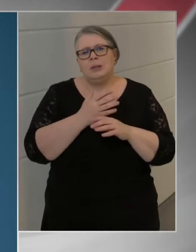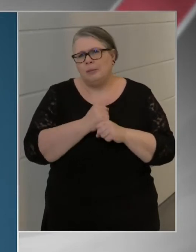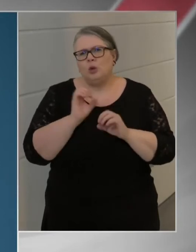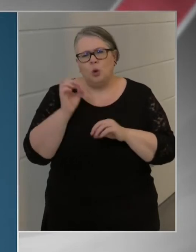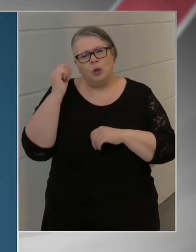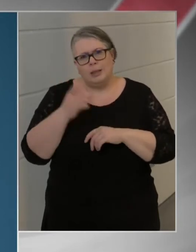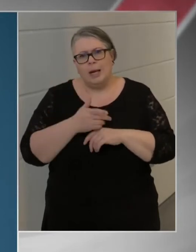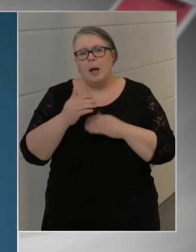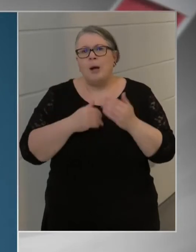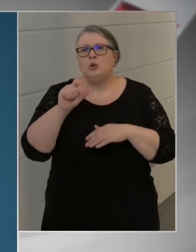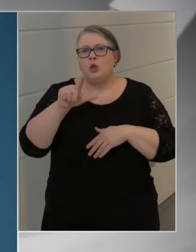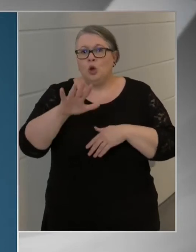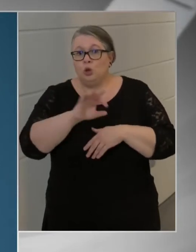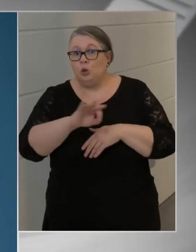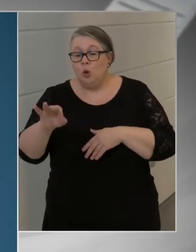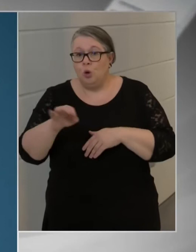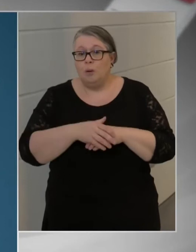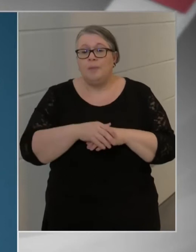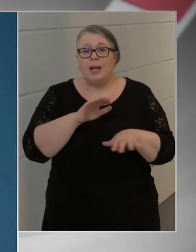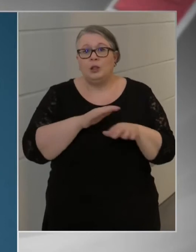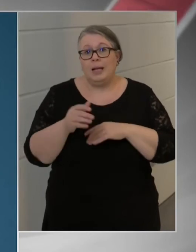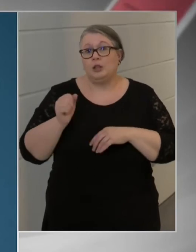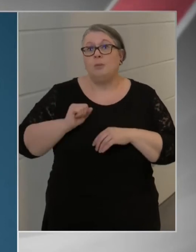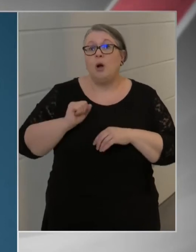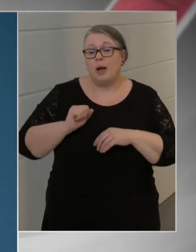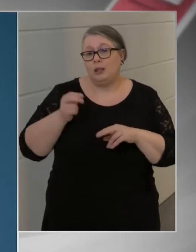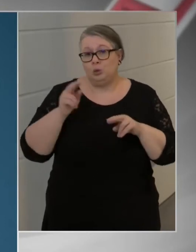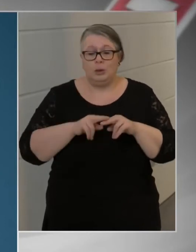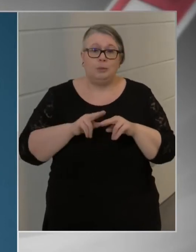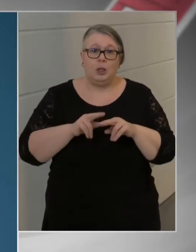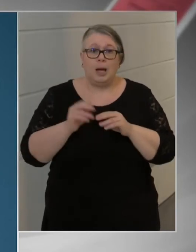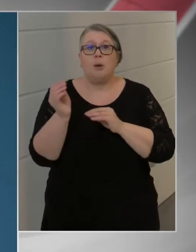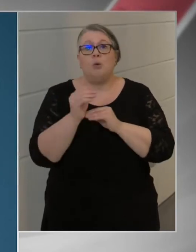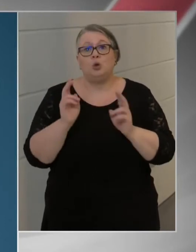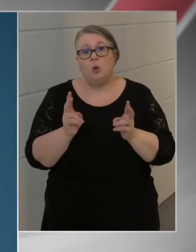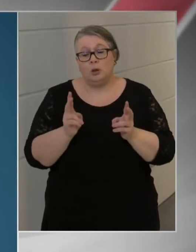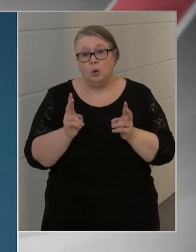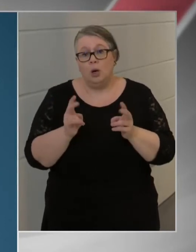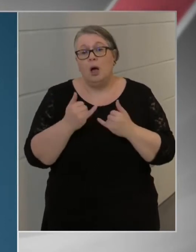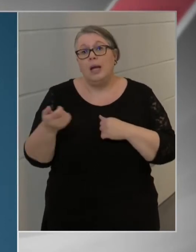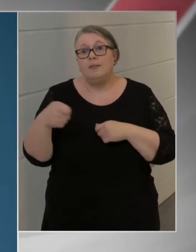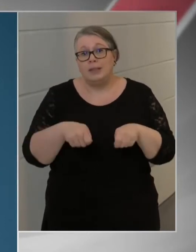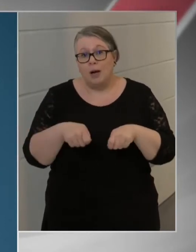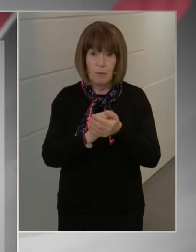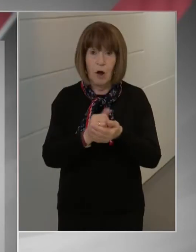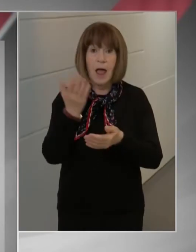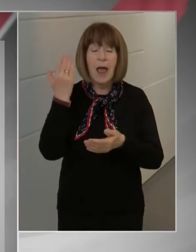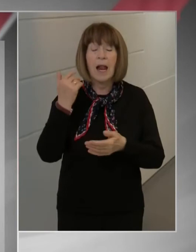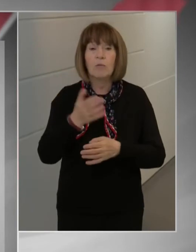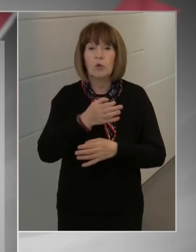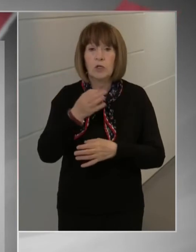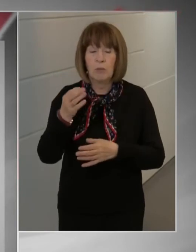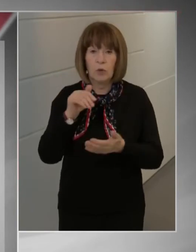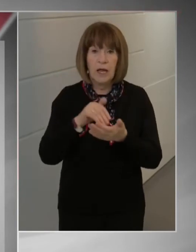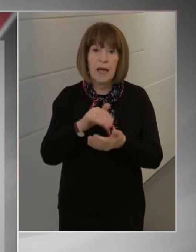ötletnek, de május 25-e után az esetleges ballagási ünnepségek, pótolhatóak a tanévzára ünnepségek megszervezhetőek. Az